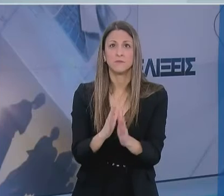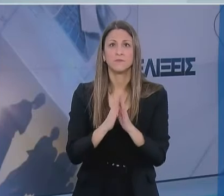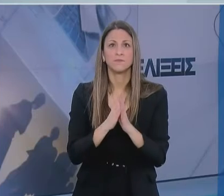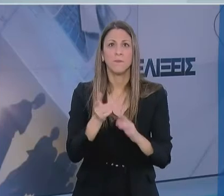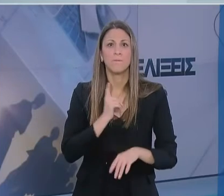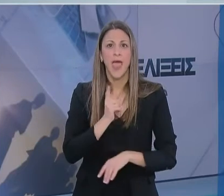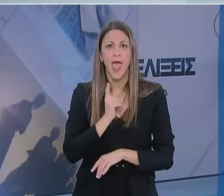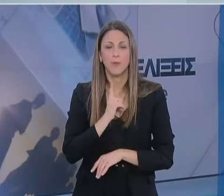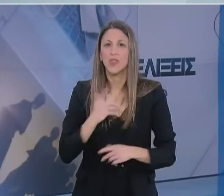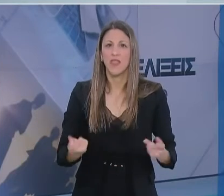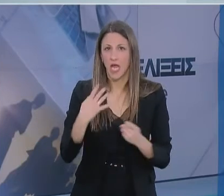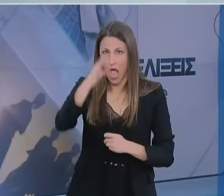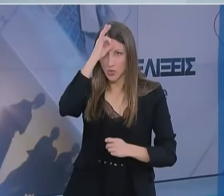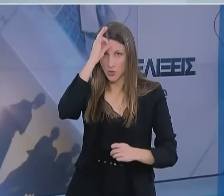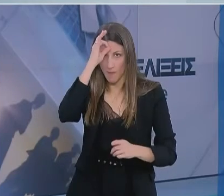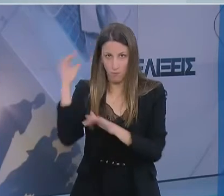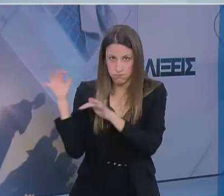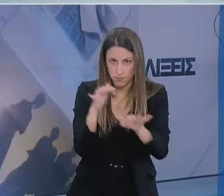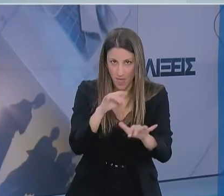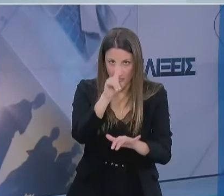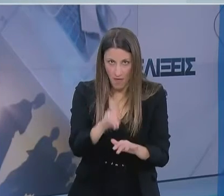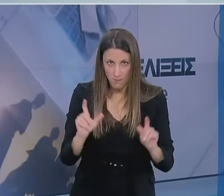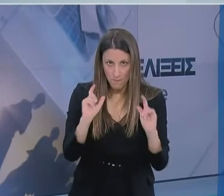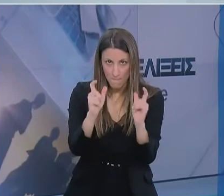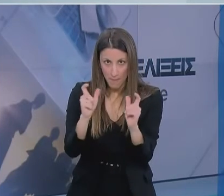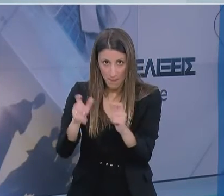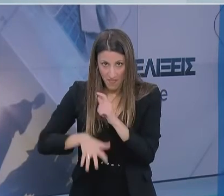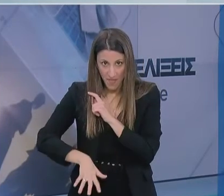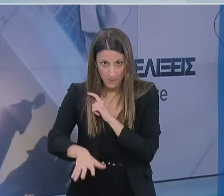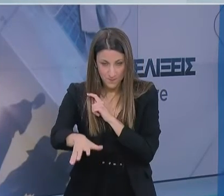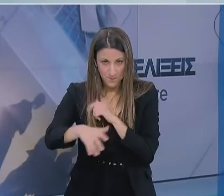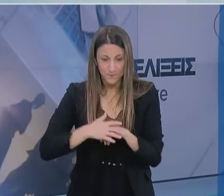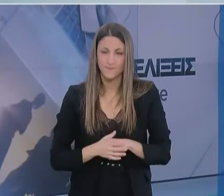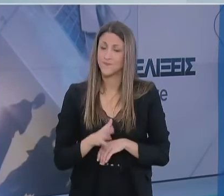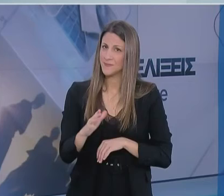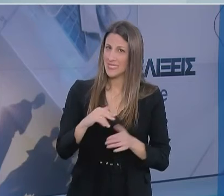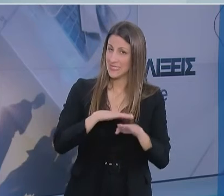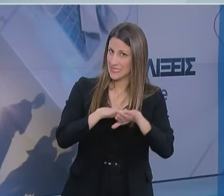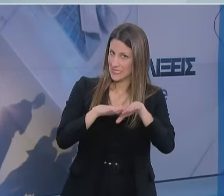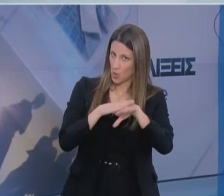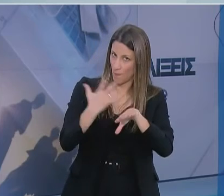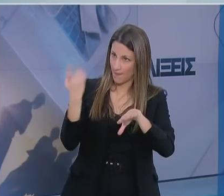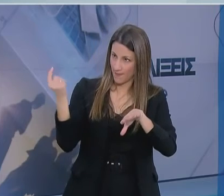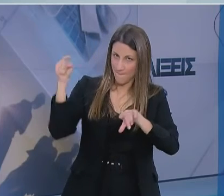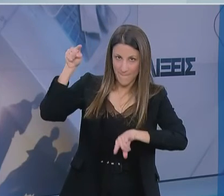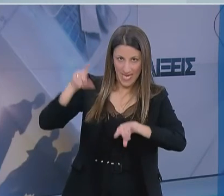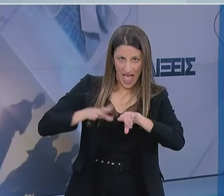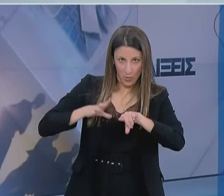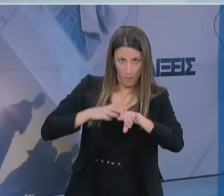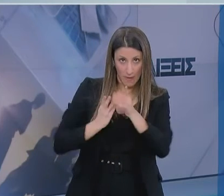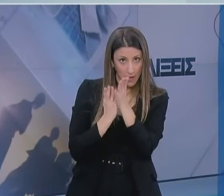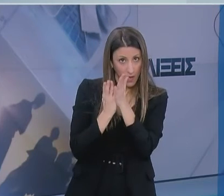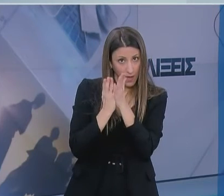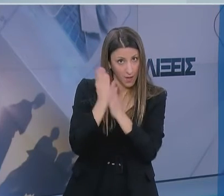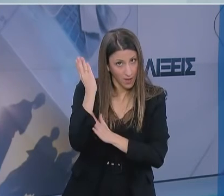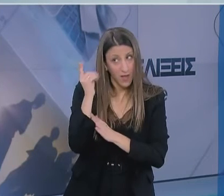Θέλετε να μου πείτε δηλαδή ότι θα υπάρξουν κάποιοι συμπολίτες μας που πιστεύουν ότι είναι πιο πιστοί από